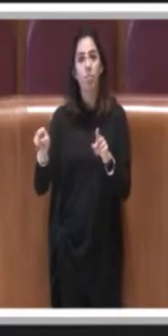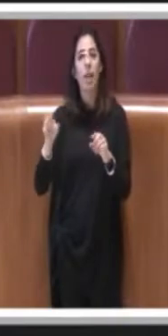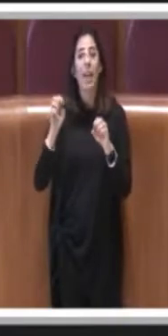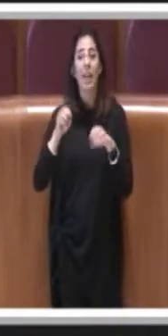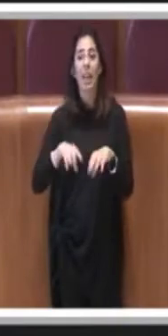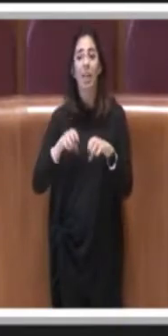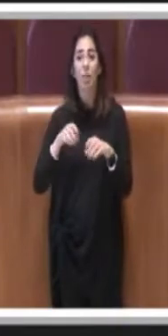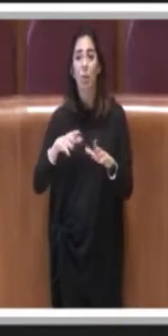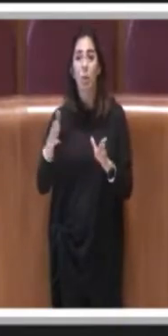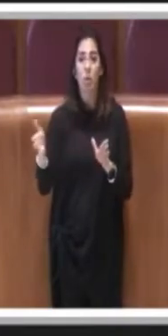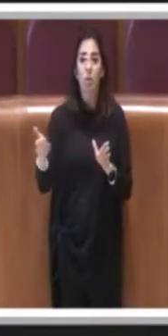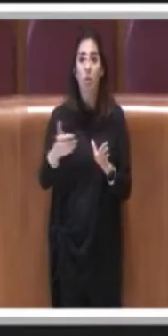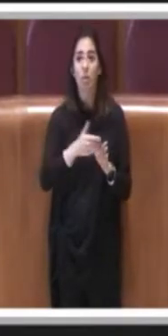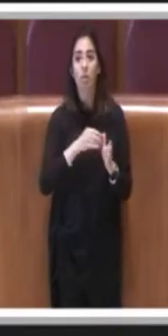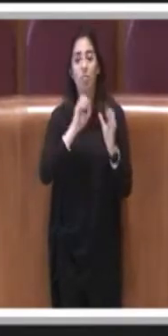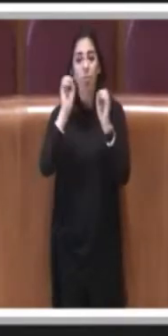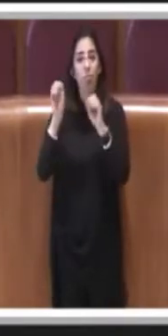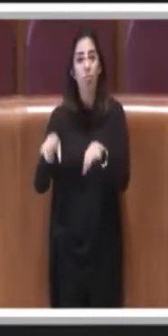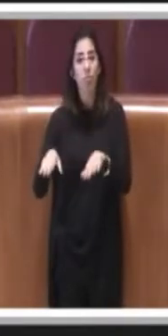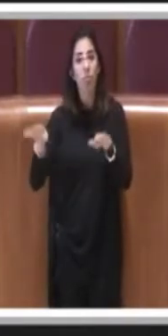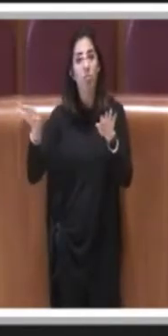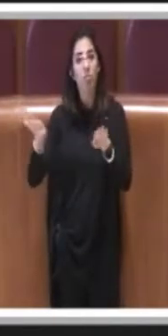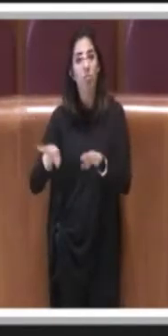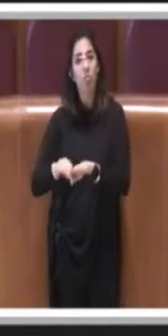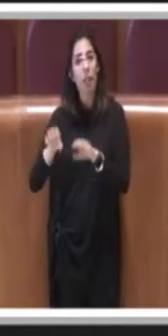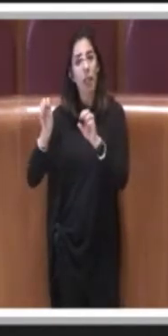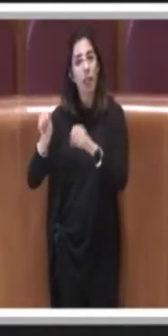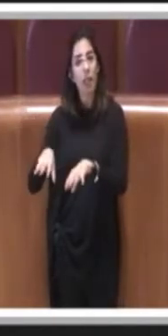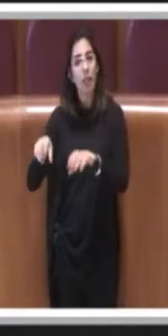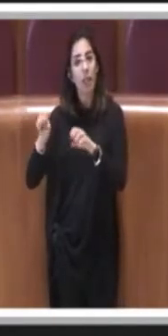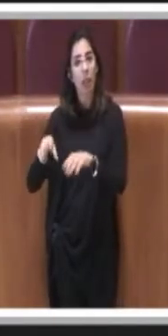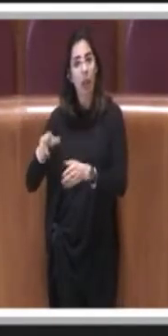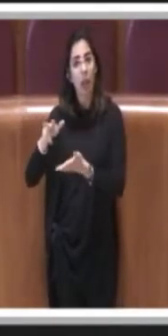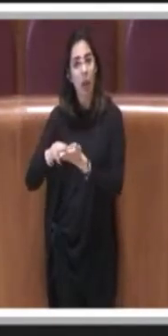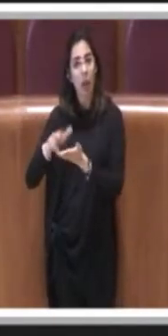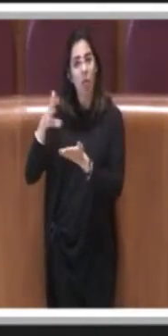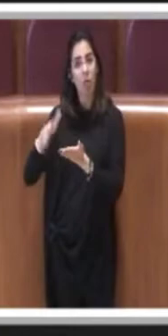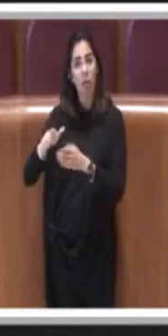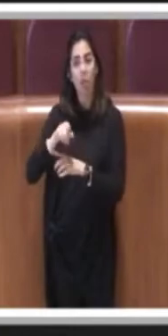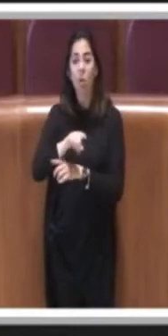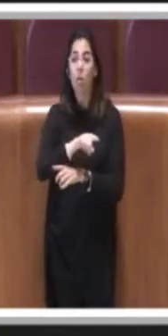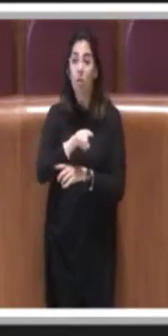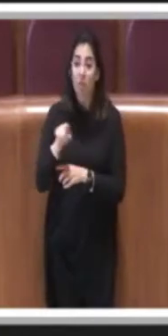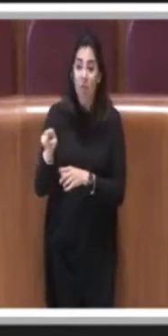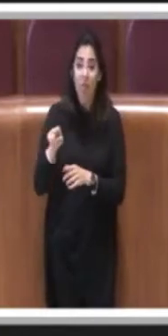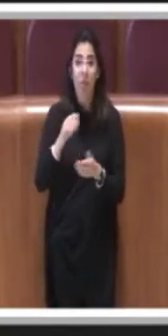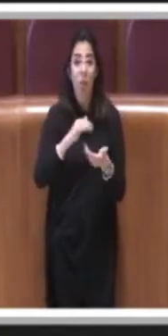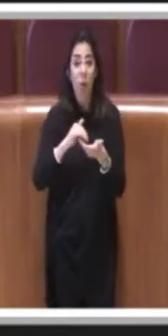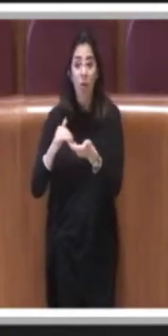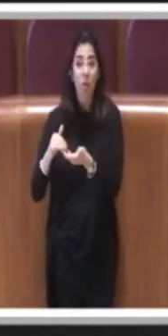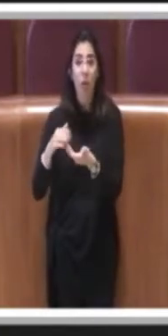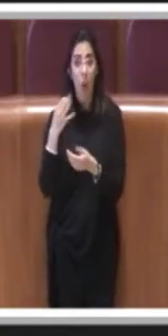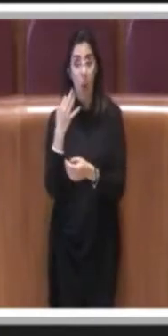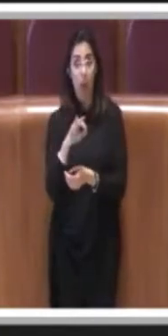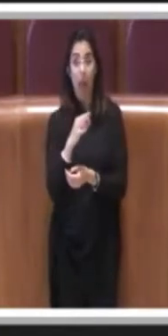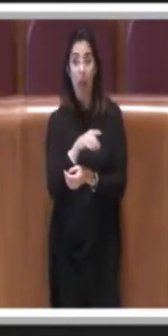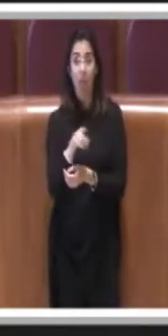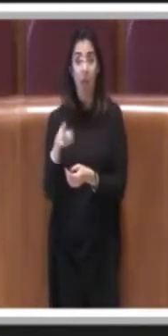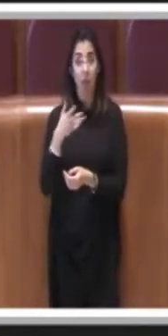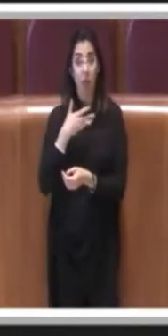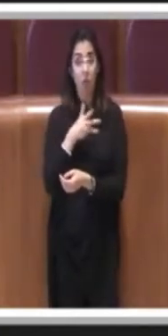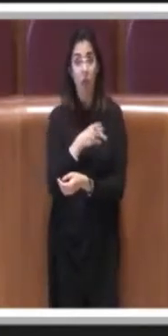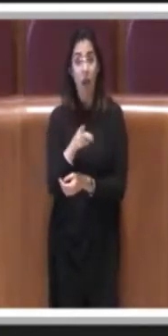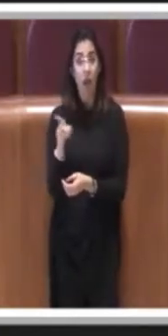siti autorizzati siano soggetti che abbiano le qualifiche per poterlo fare.